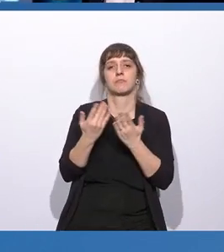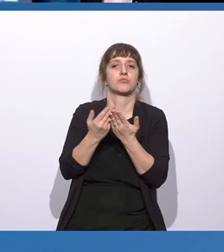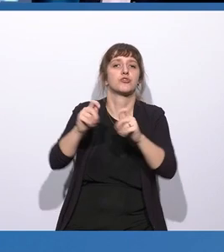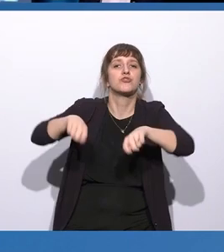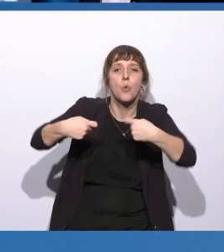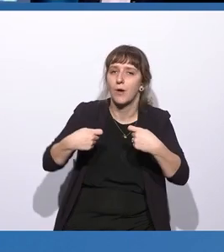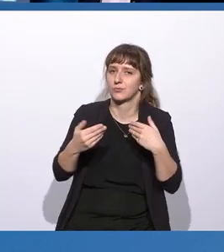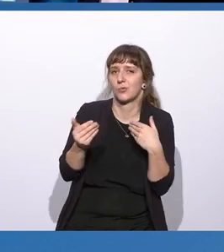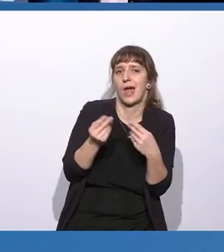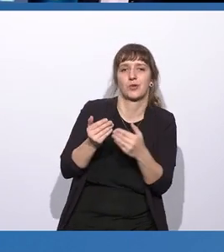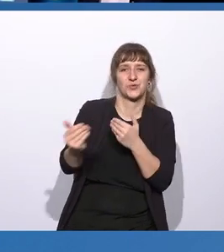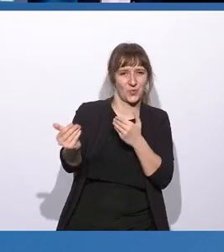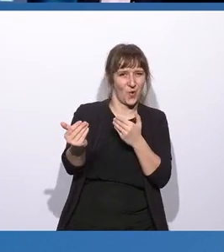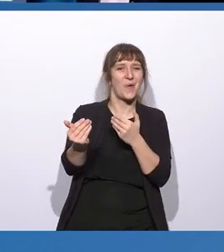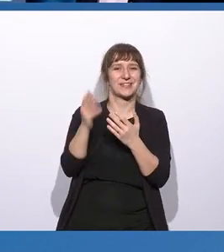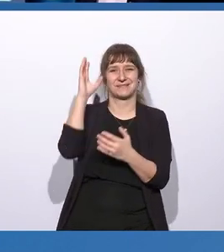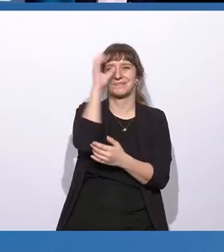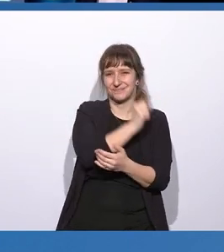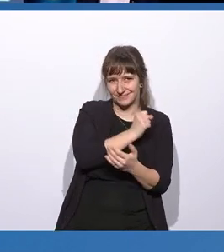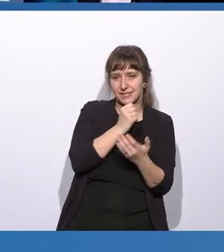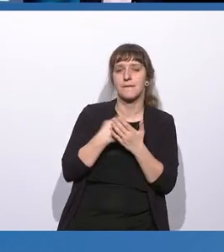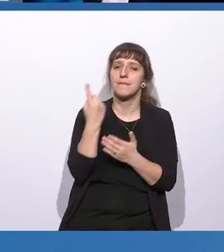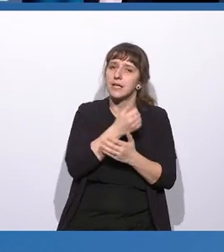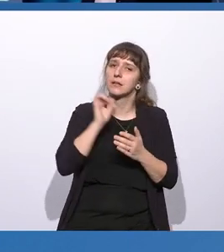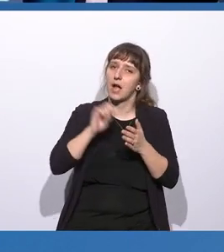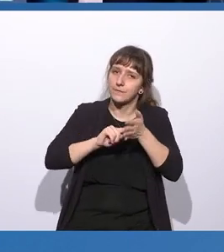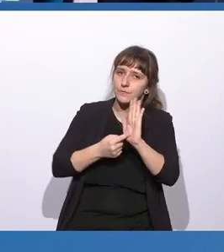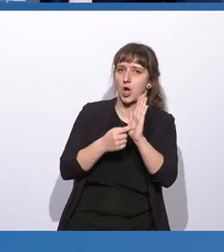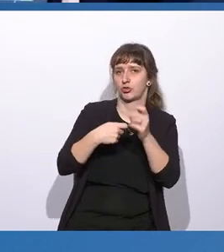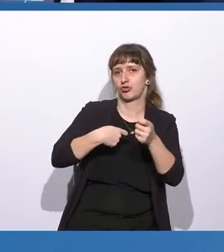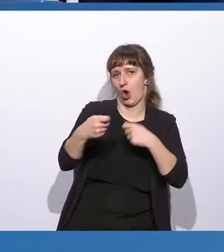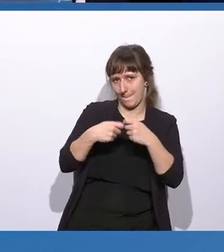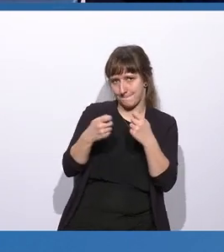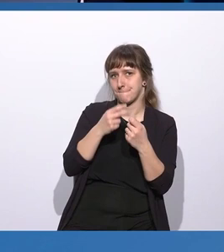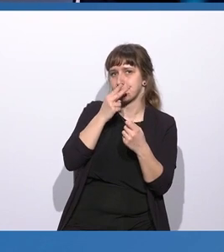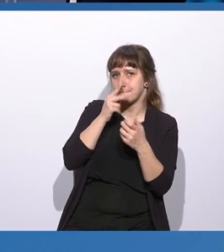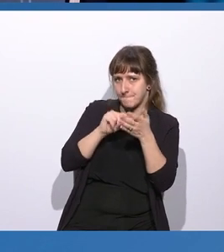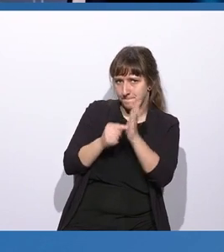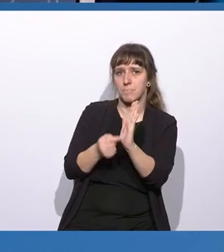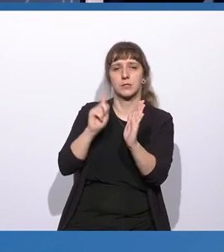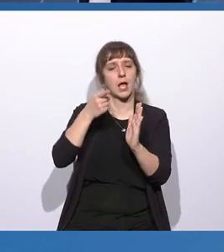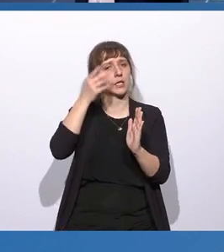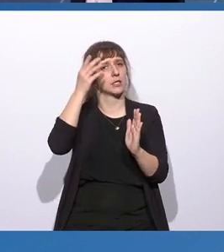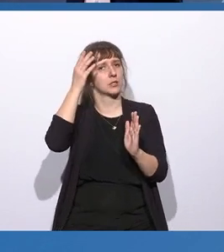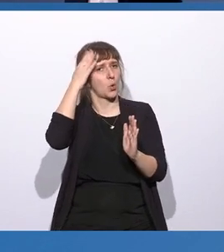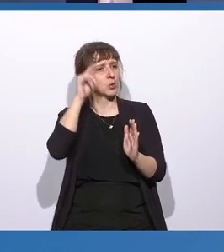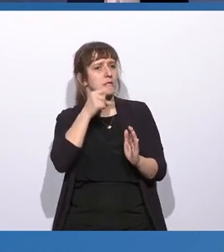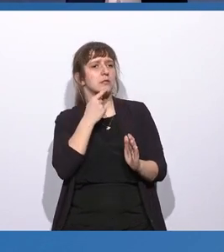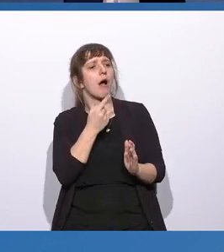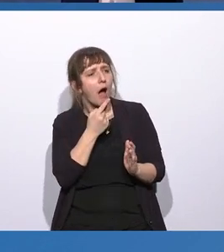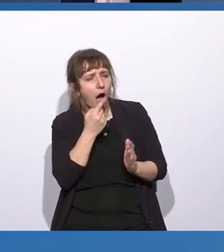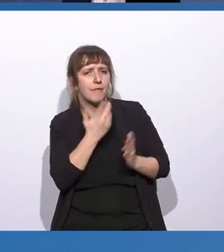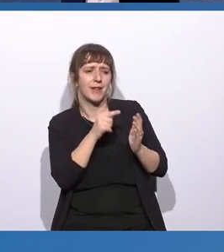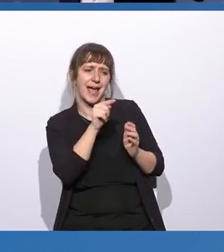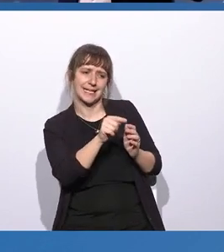und dadurch bekommt der Kunde dann die Möglichkeit zu sagen, okay, ich bestelle den Schuh vielleicht größer oder kleiner. Das hat zur Folge,